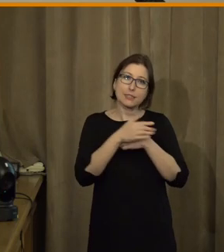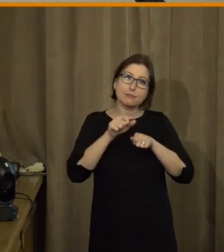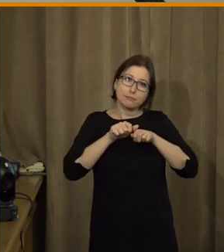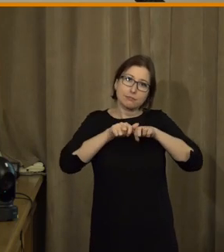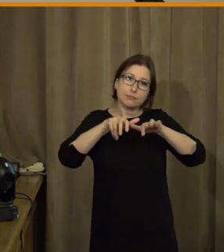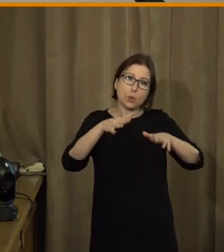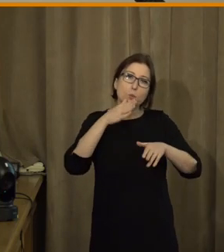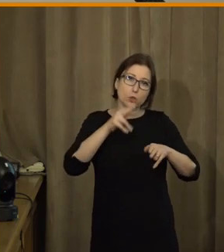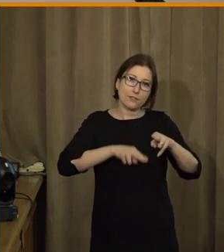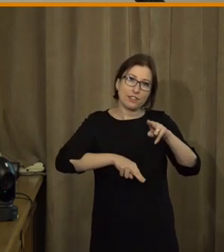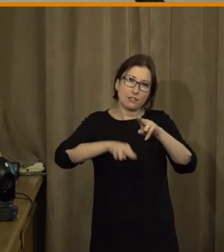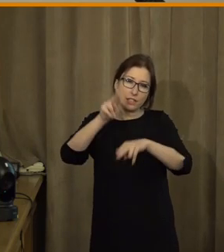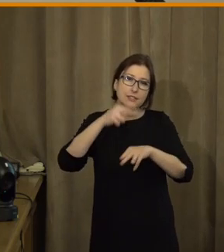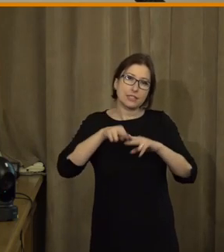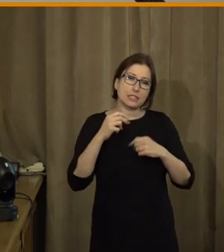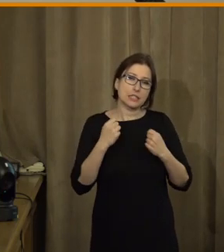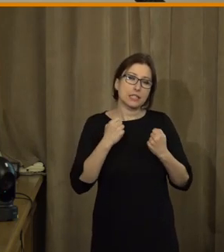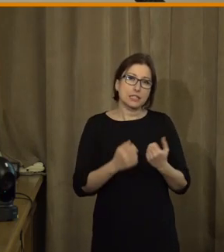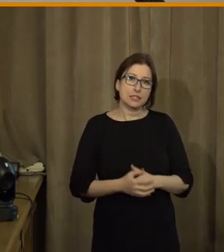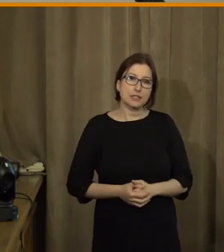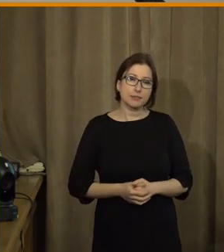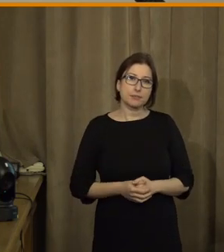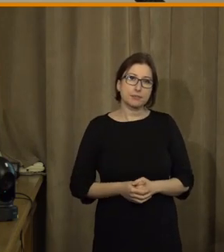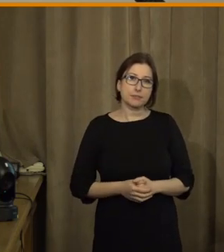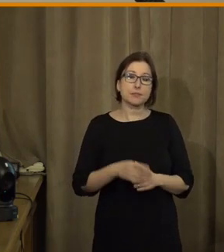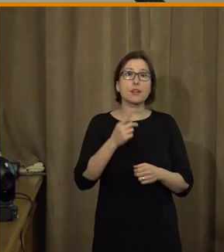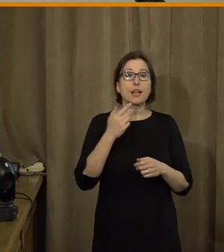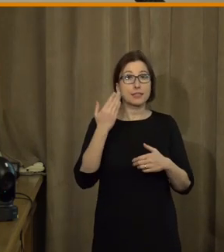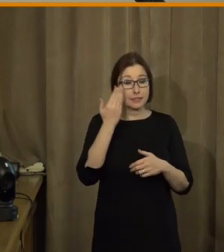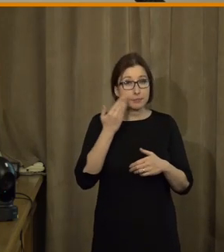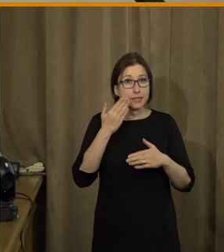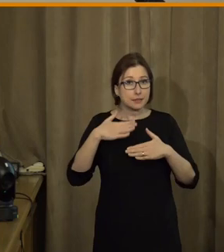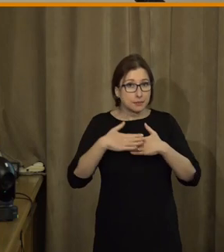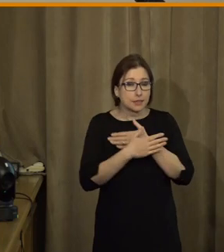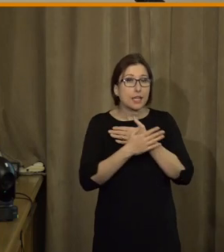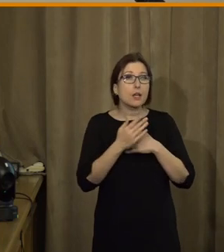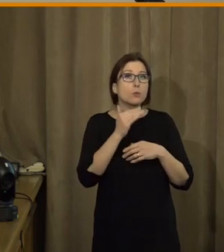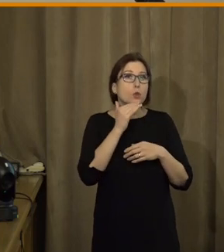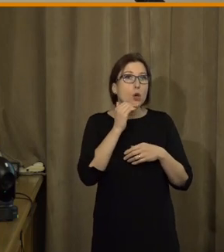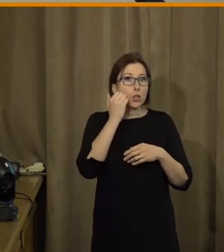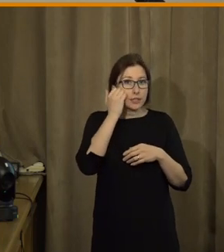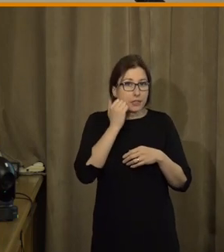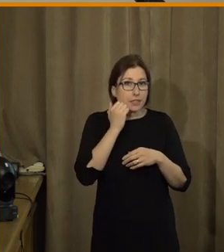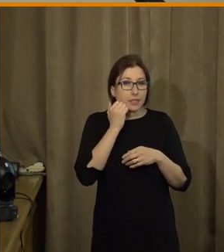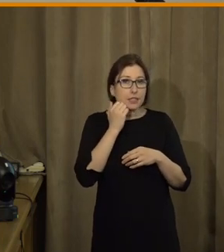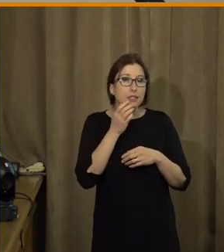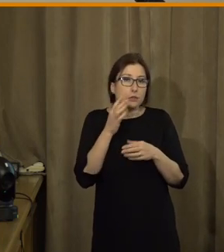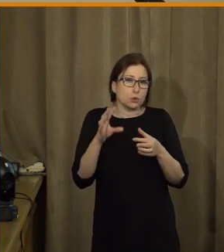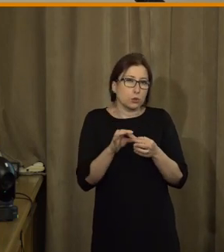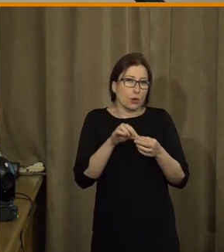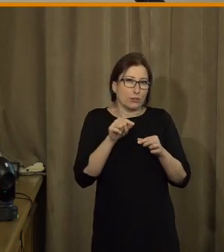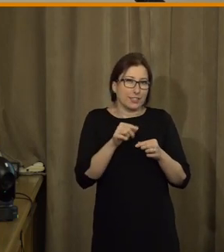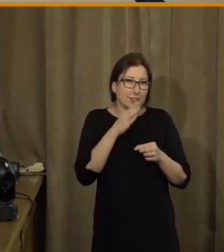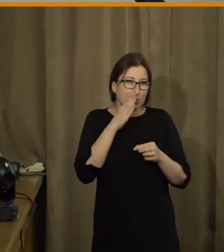digitalizací bude čím dál silnější a dá se očekávat, že spousta těch lidí minimálně v části toho svého života